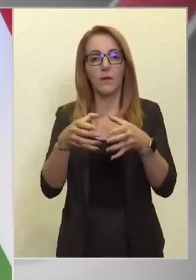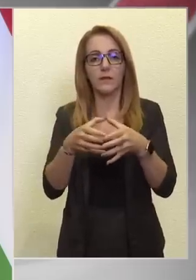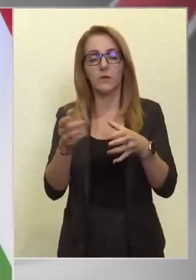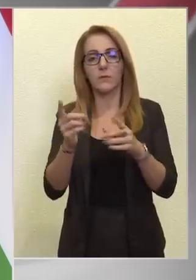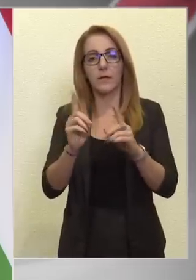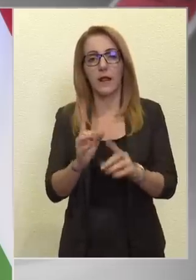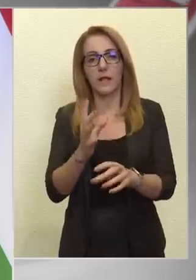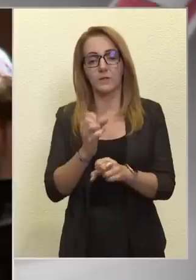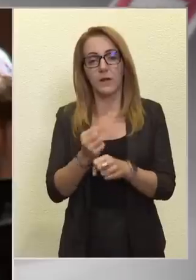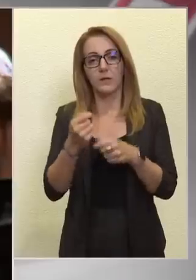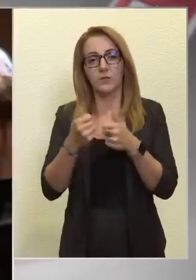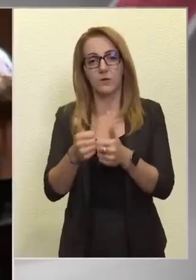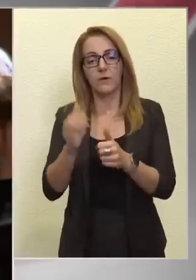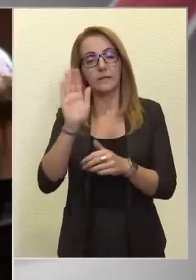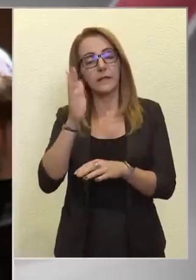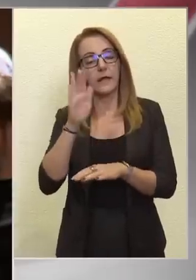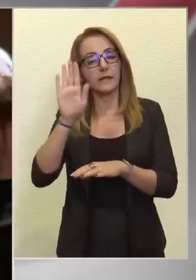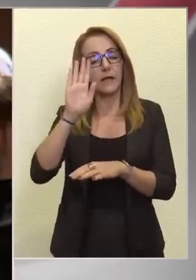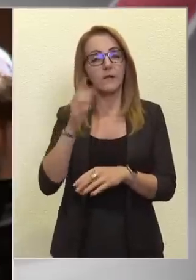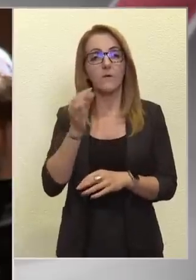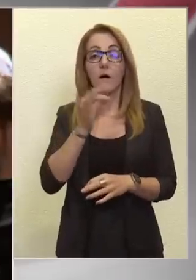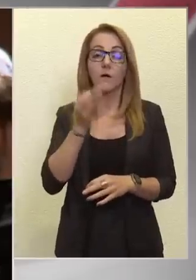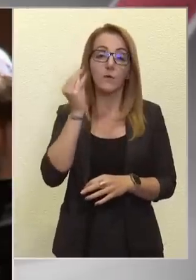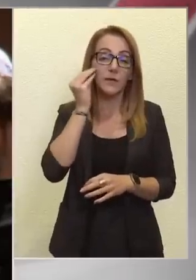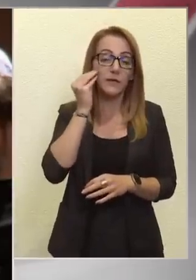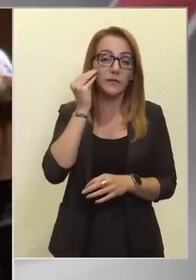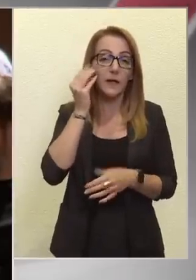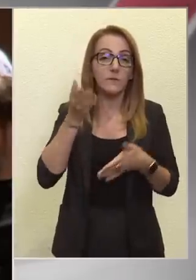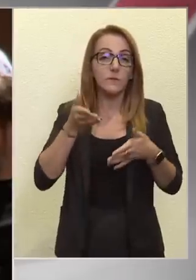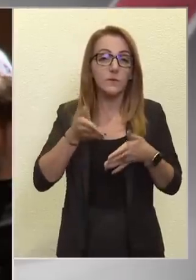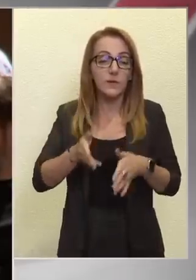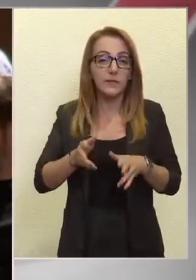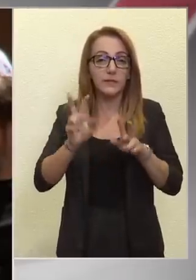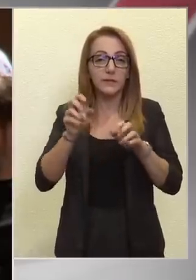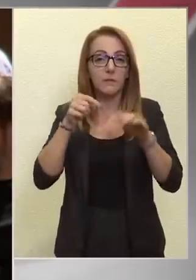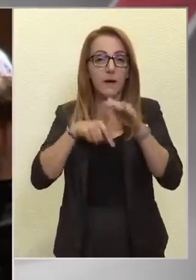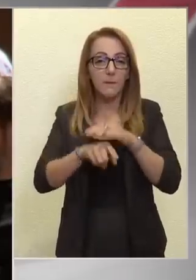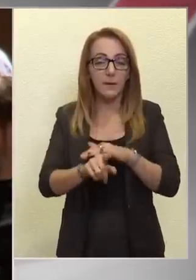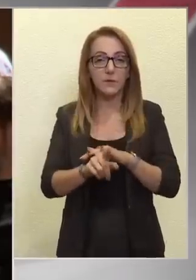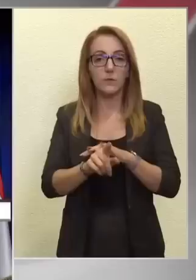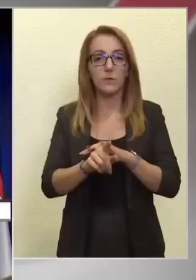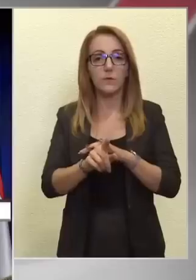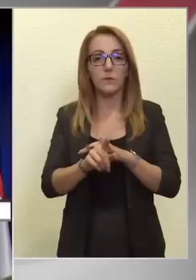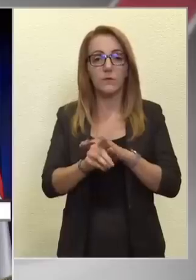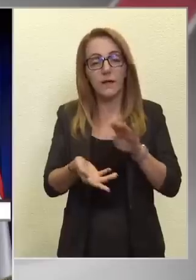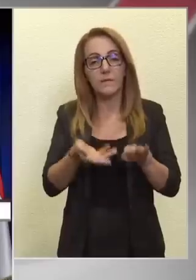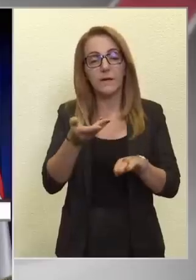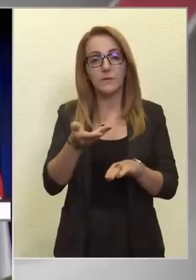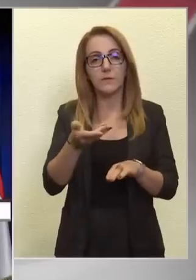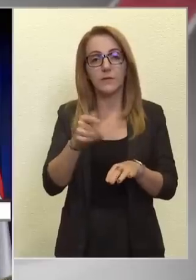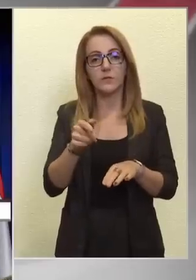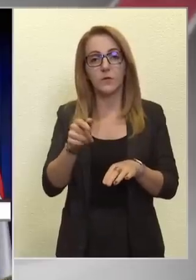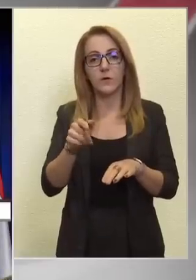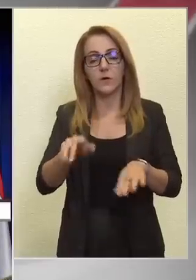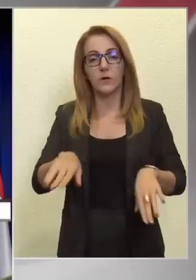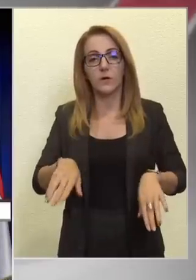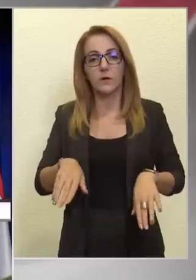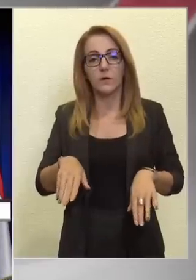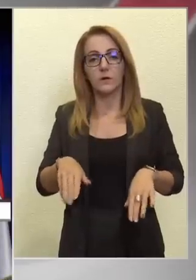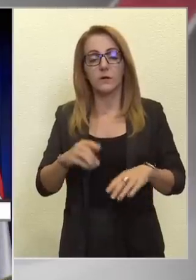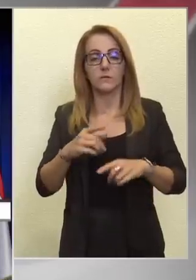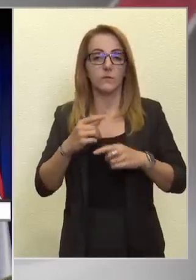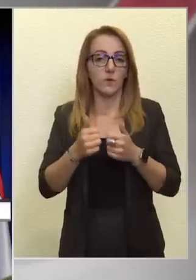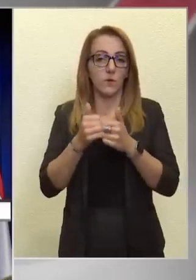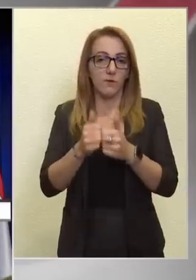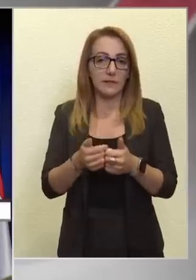most az irányelv. Tehát akkor azt jól értem, hogy ez a szülészeti szakmán belül merült fel, és önök csak hátratett kézzel követik a... Hát,